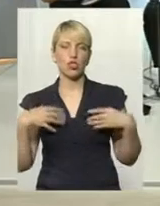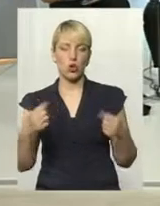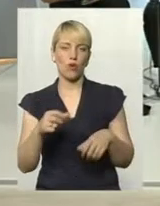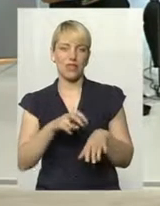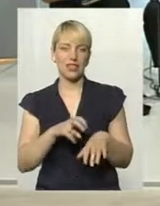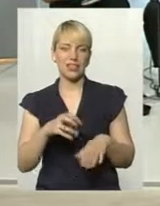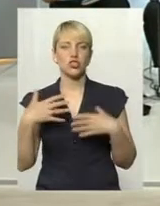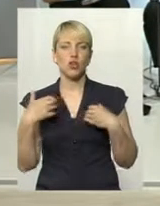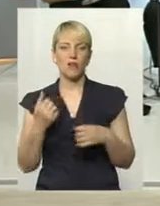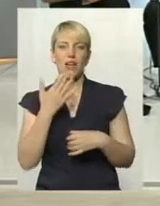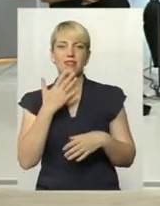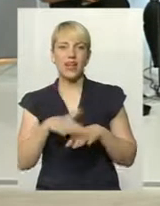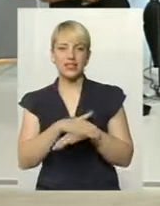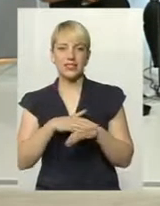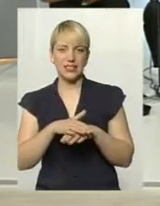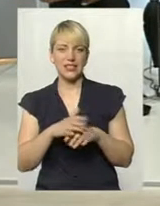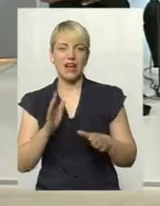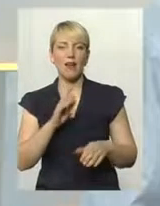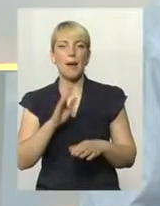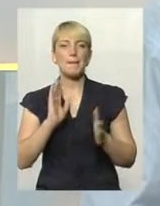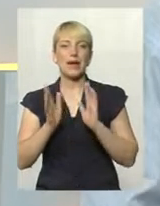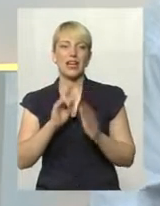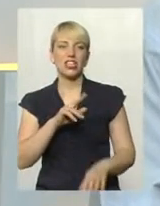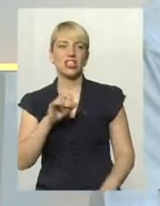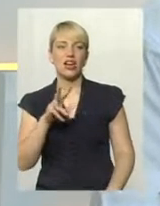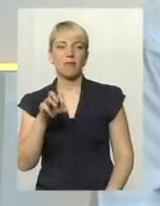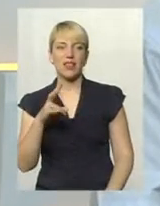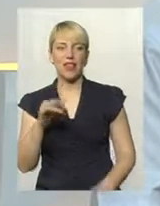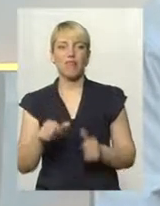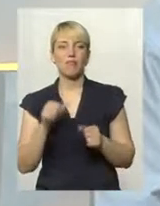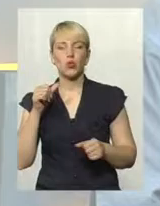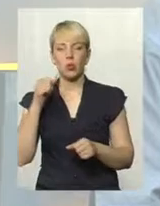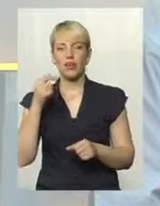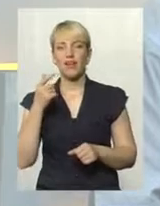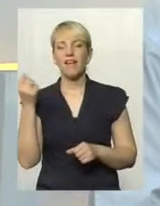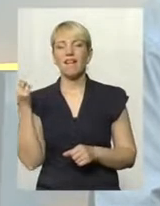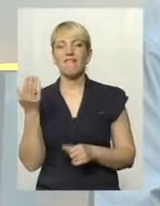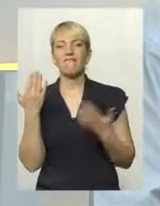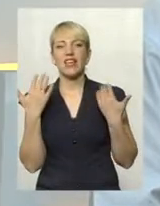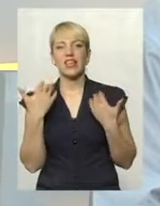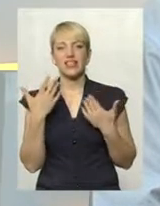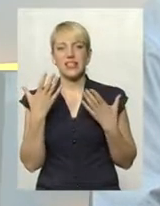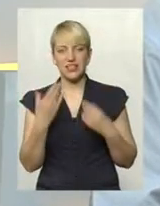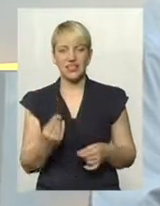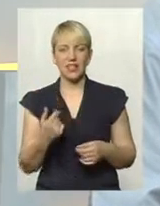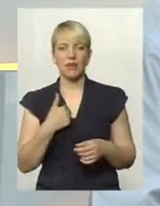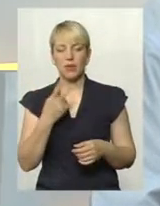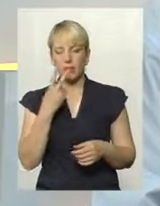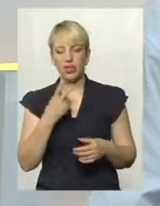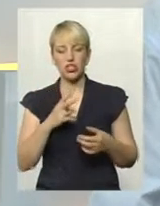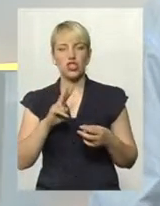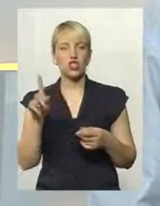лікар, здорова нація» в парку імені Чекмана. В минулі вихідні ми бачили в парку імені Франко